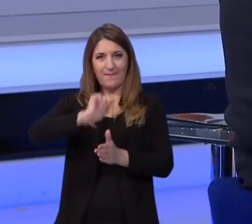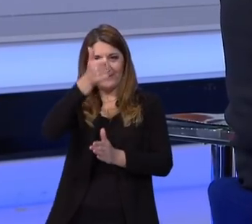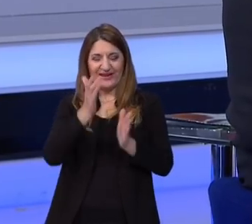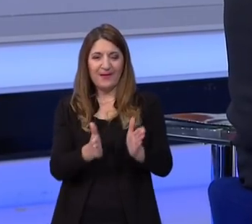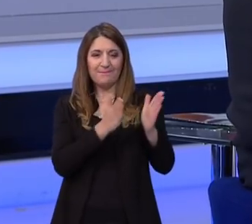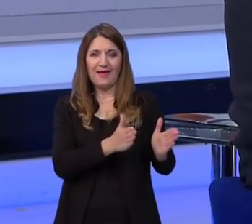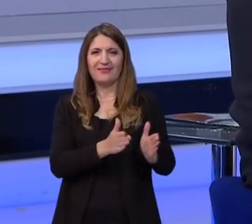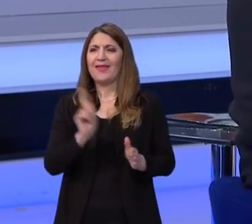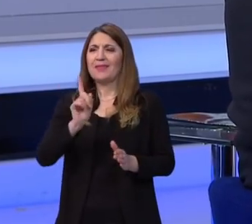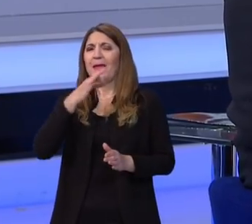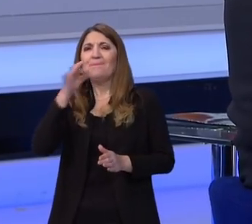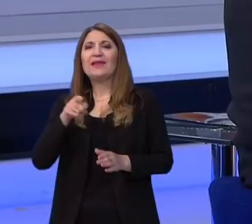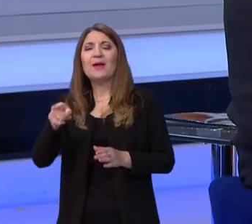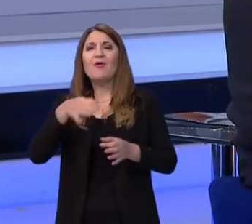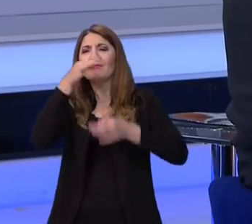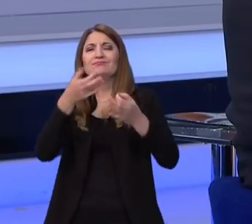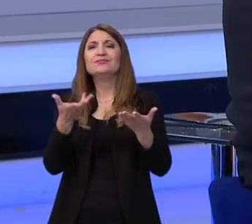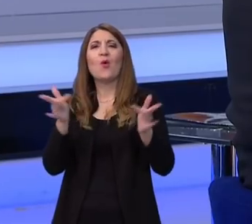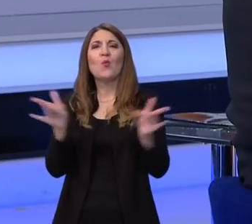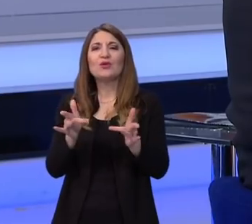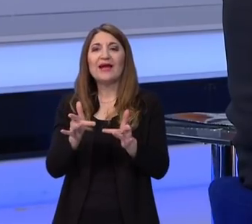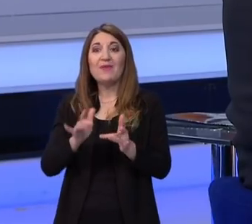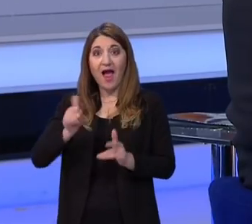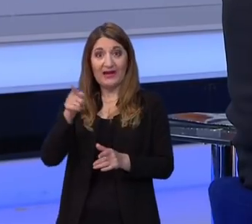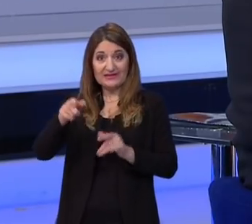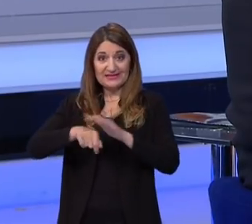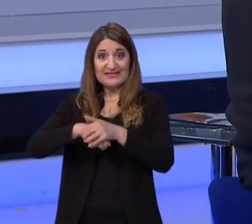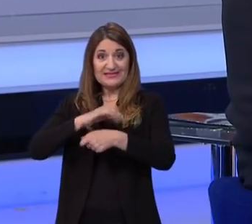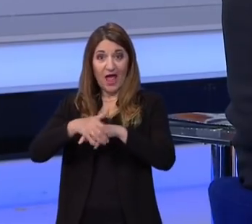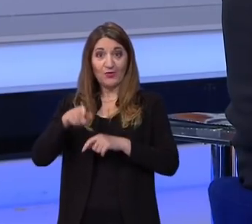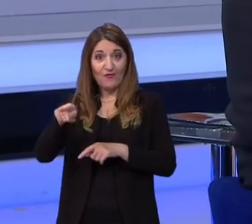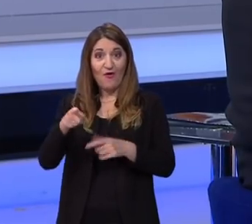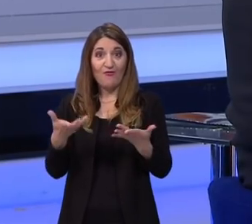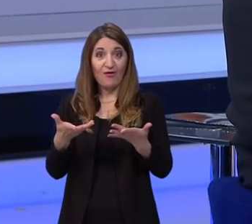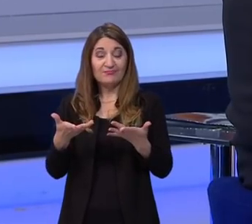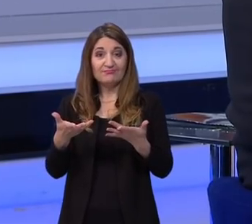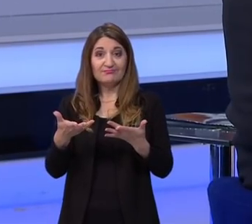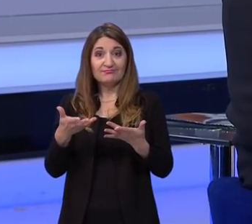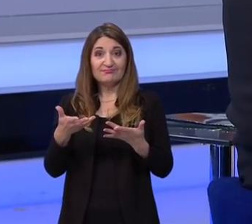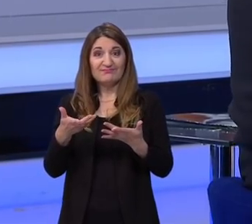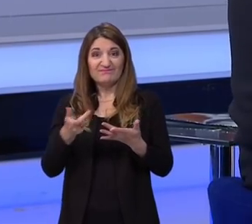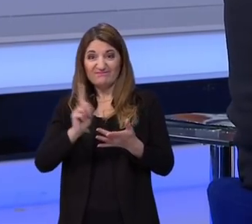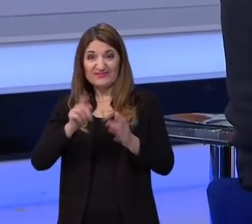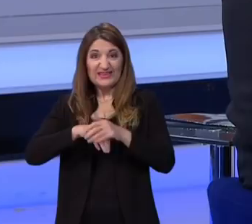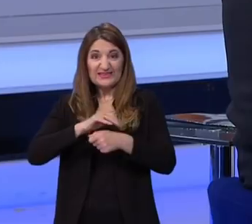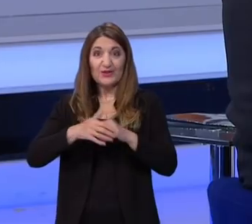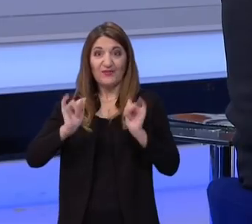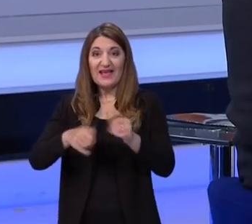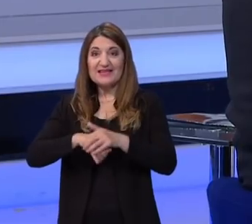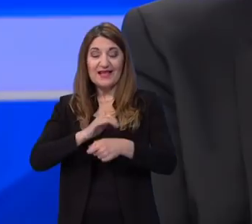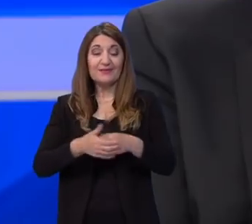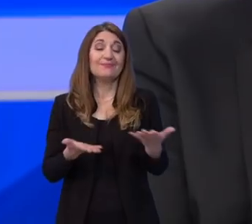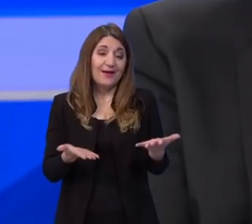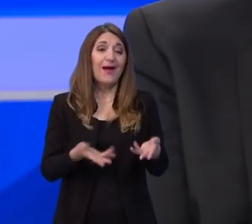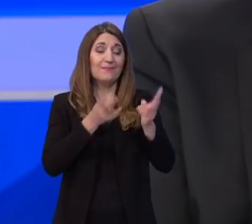analizirate utakmicu, ali jeste li zadovoljni rezultatom? Pretpostavljam da niste ili jeste? Ha, moglo i